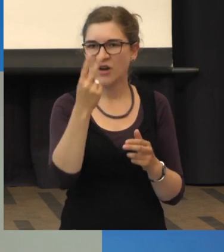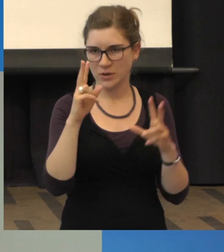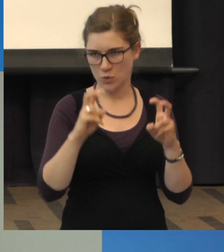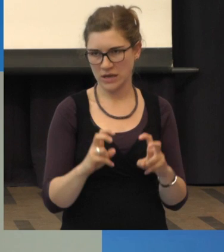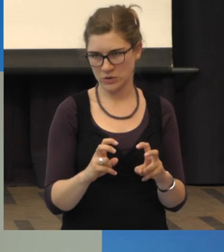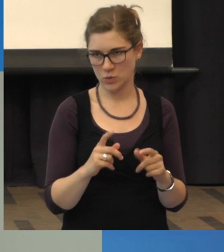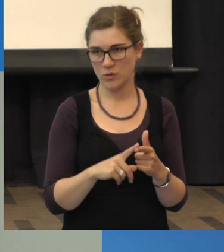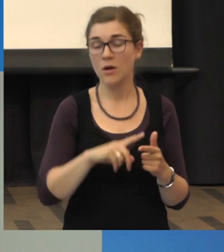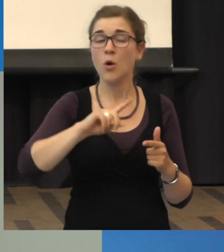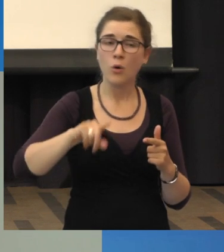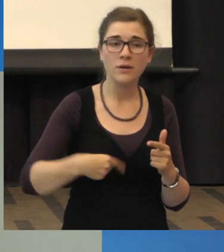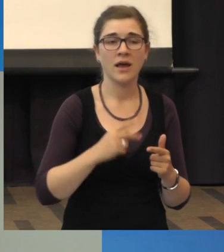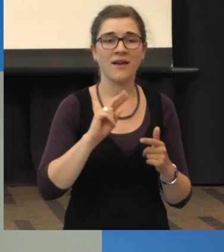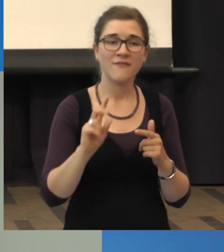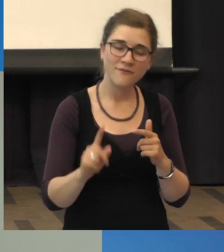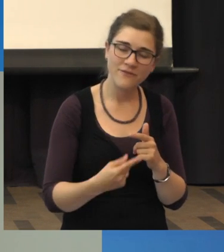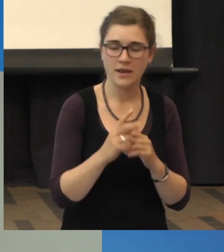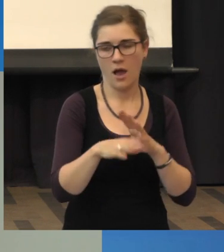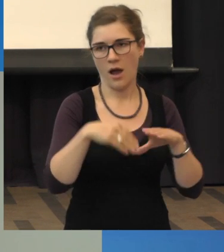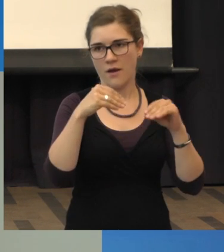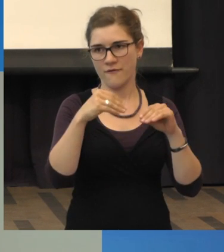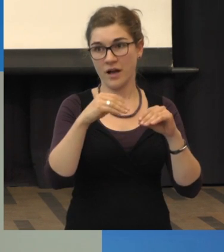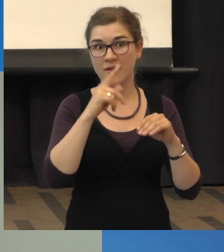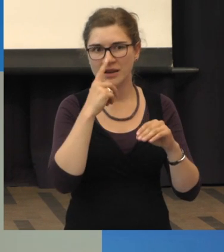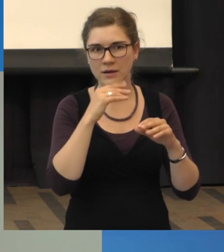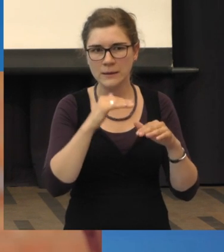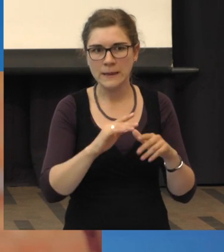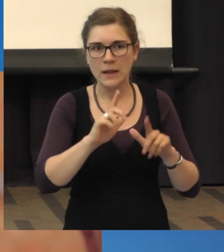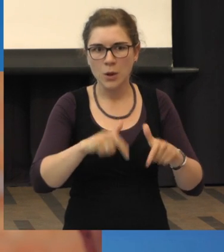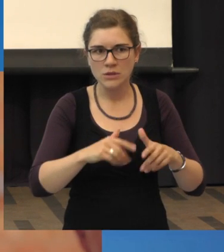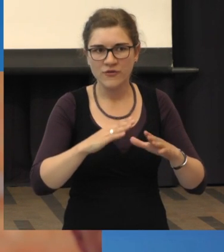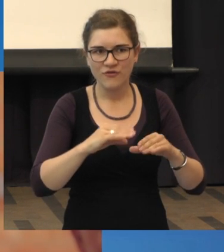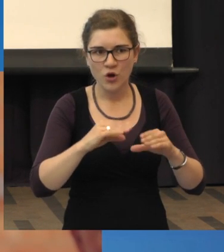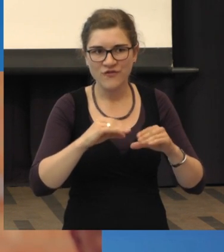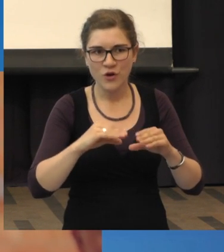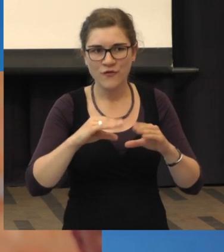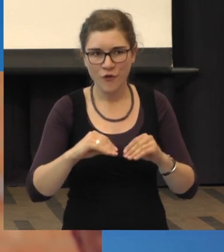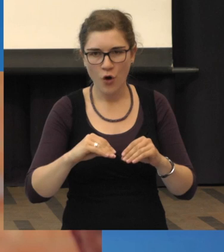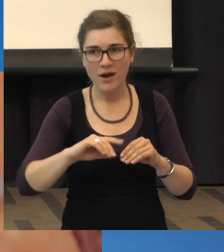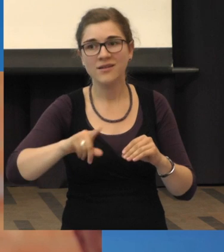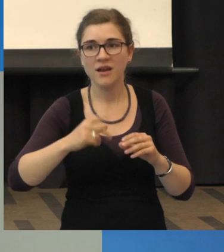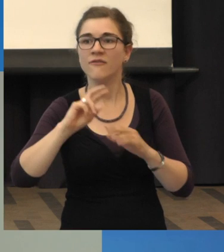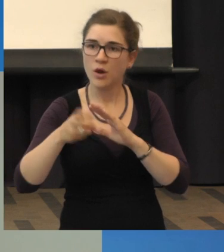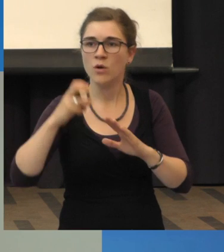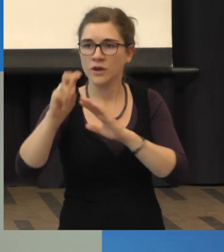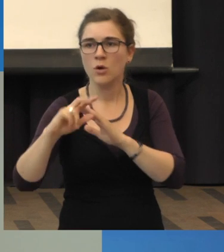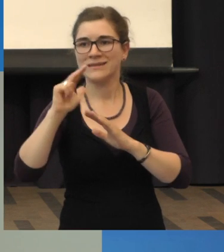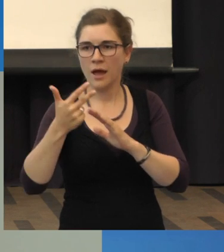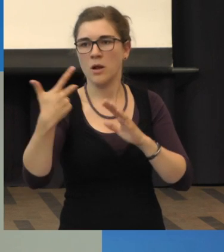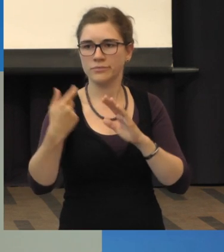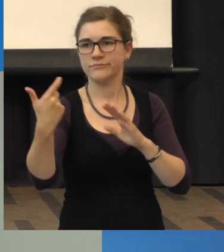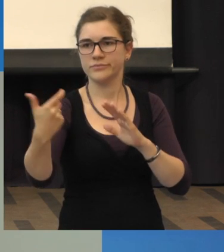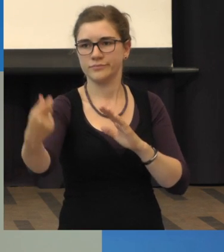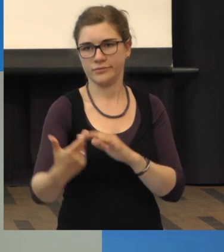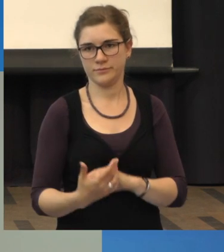Und dann fängt man wieder an, sobald wir Anfänge von dieser Feuchtigkeit sehen und dann wieder drei spritzen und so weiter. Das ist die erste. Die